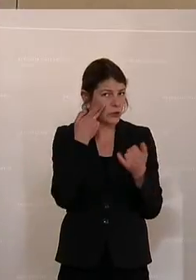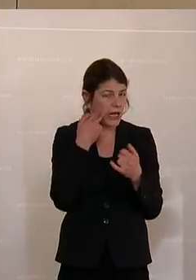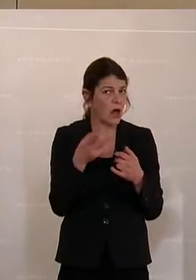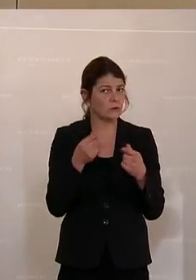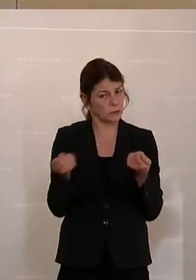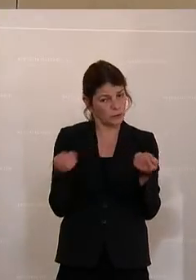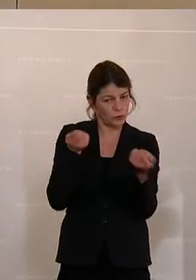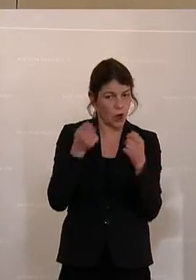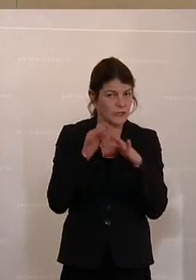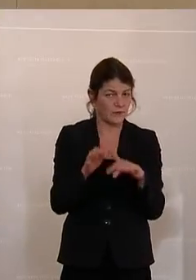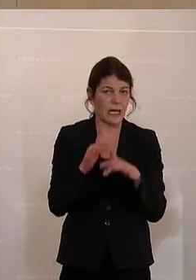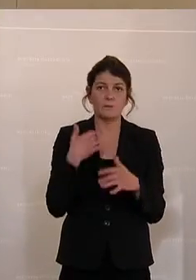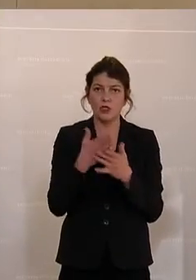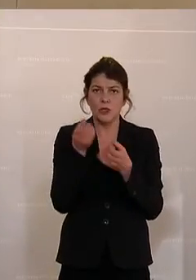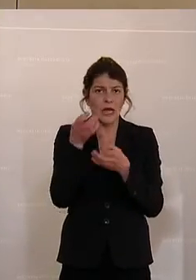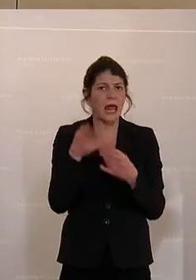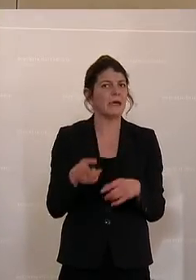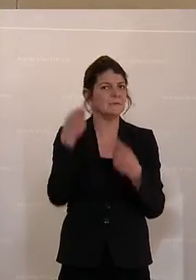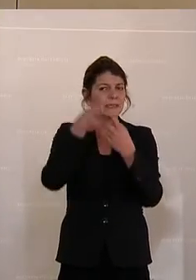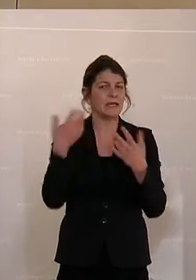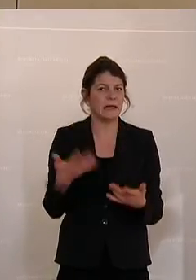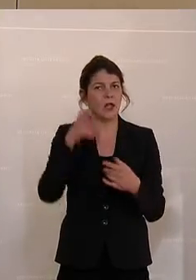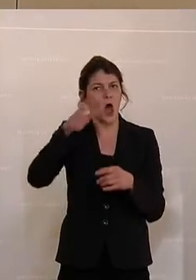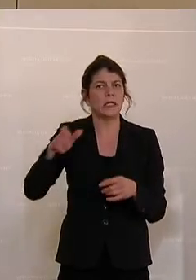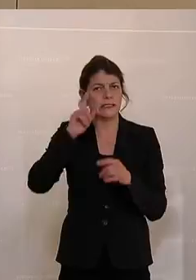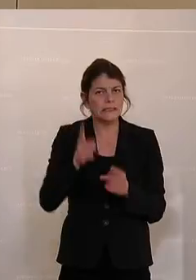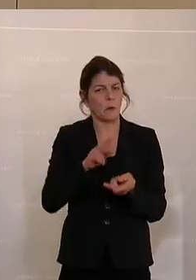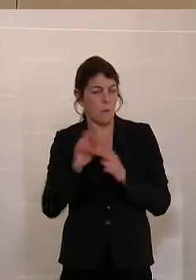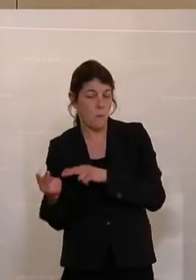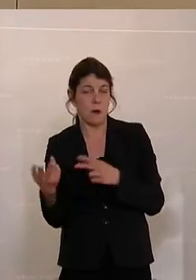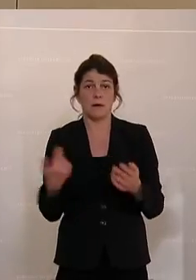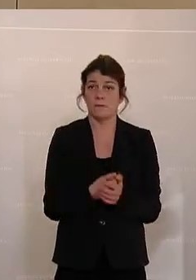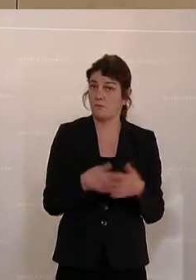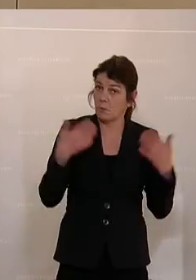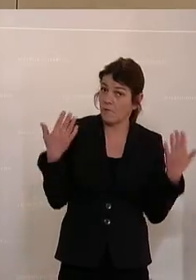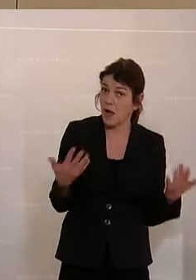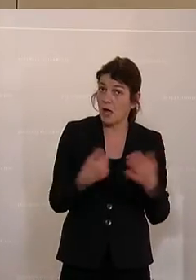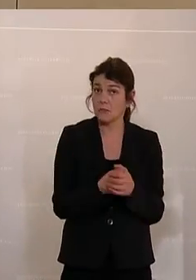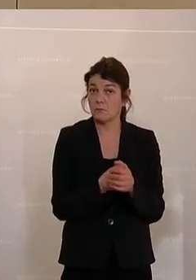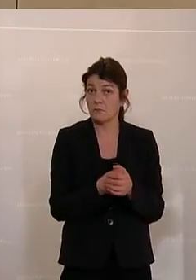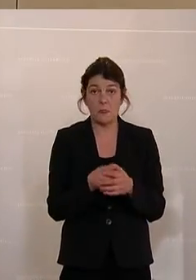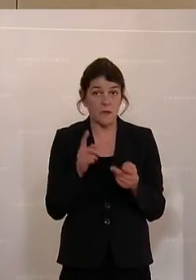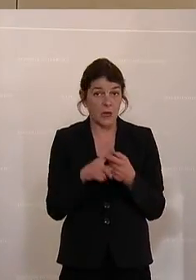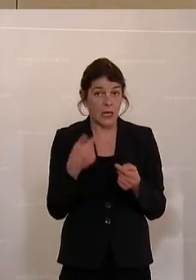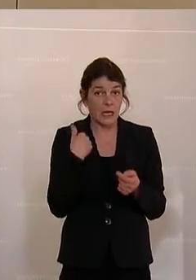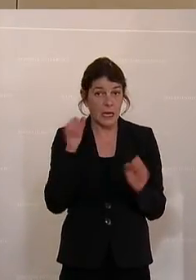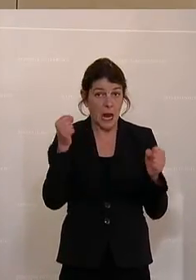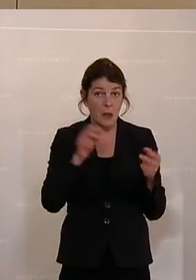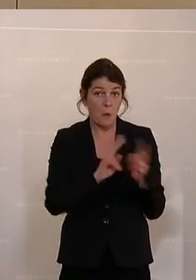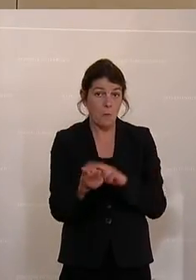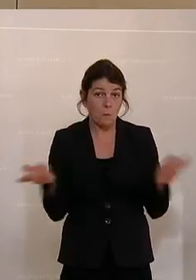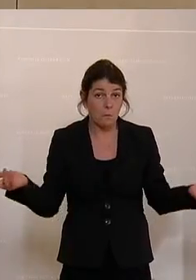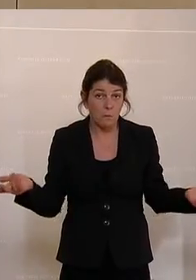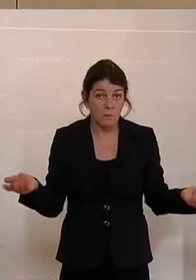Lenkungseffekt? Ich habe es schon erklärt, es soll ja darum gehen, die Leute zum Umsteigen zu bewegen. Aber was ist, wenn ich gar nicht umsteigen kann?